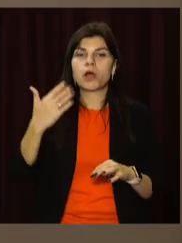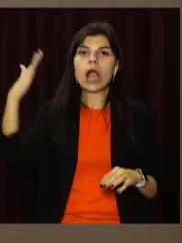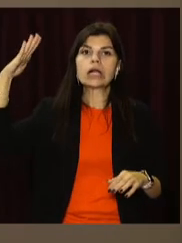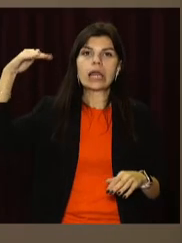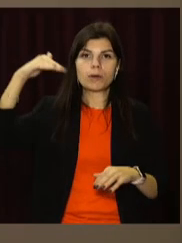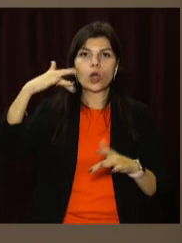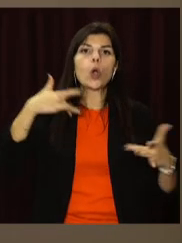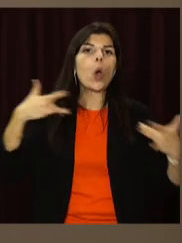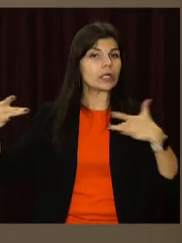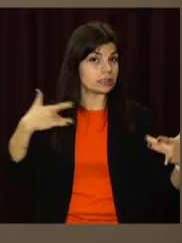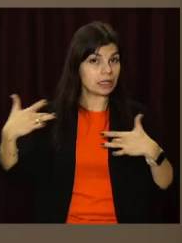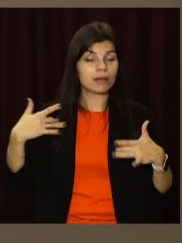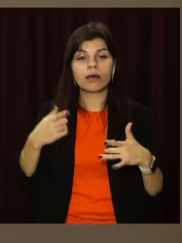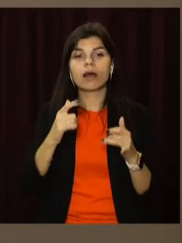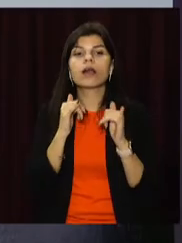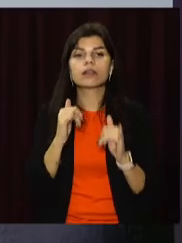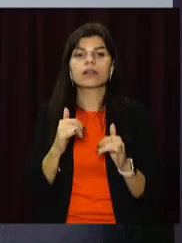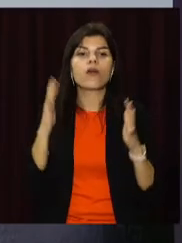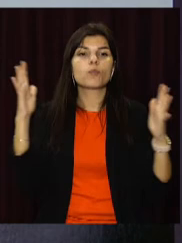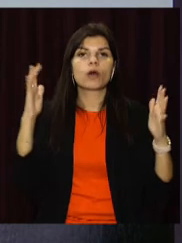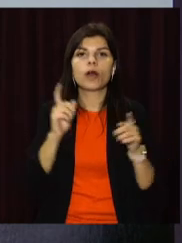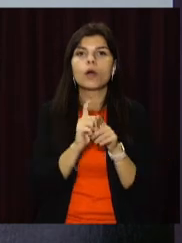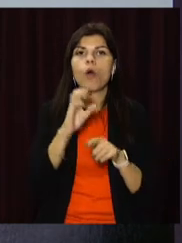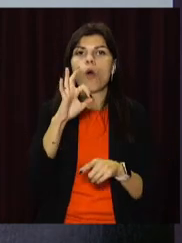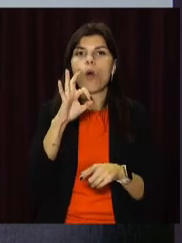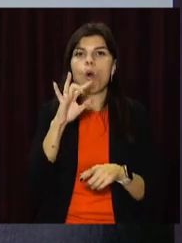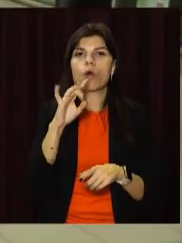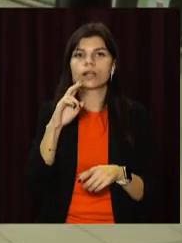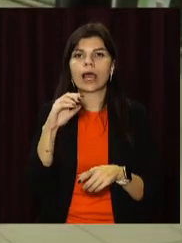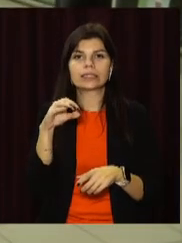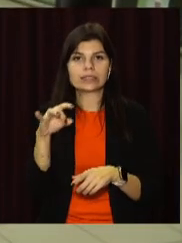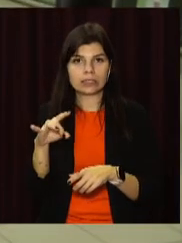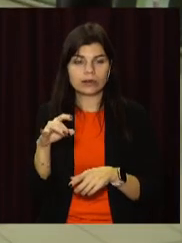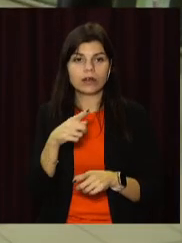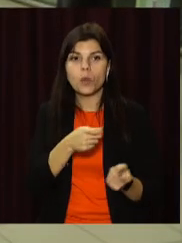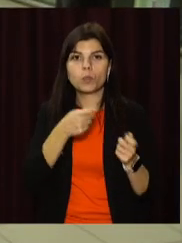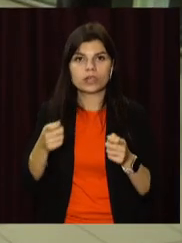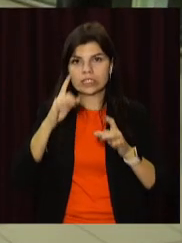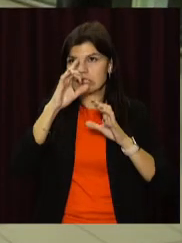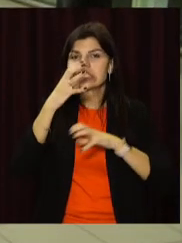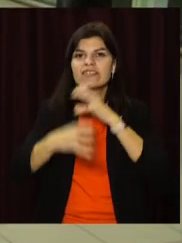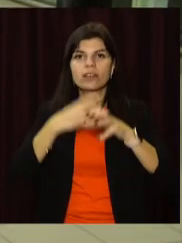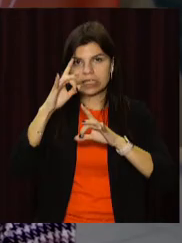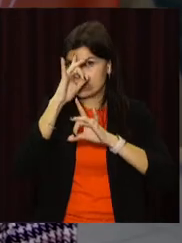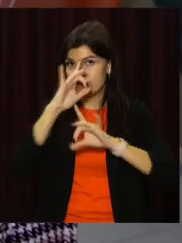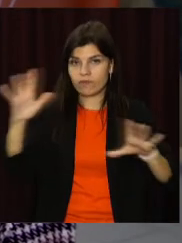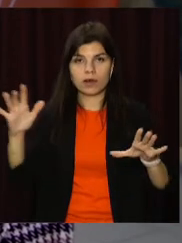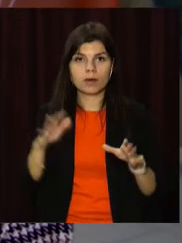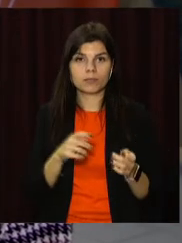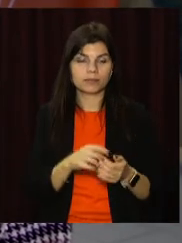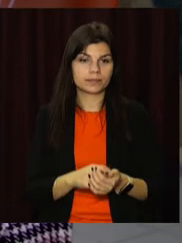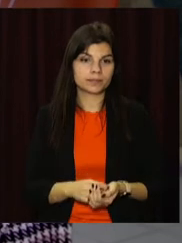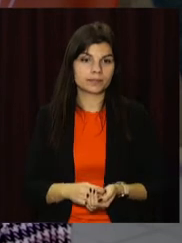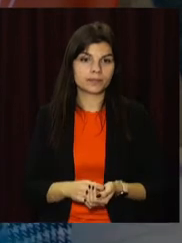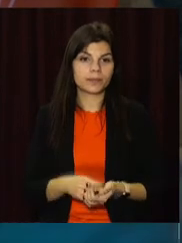концертом. Це композиція для великого симфонічного оркестру, яка принесла Мирославу Скорику світове визнання. Це